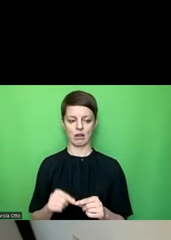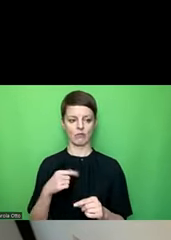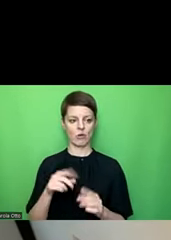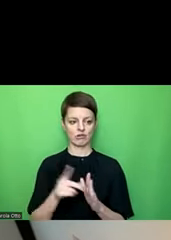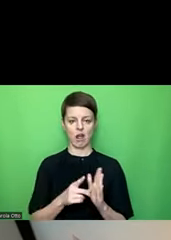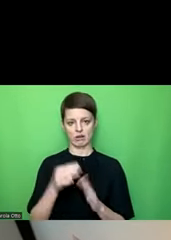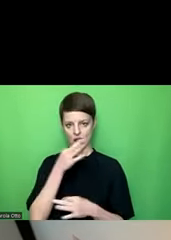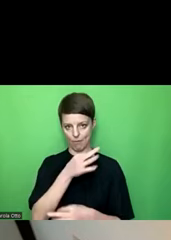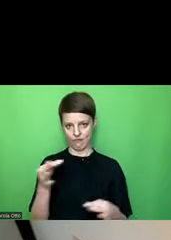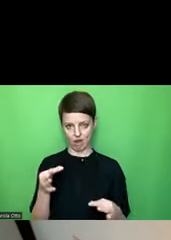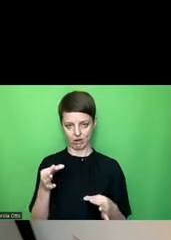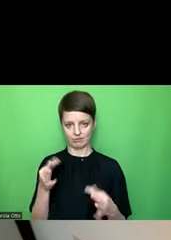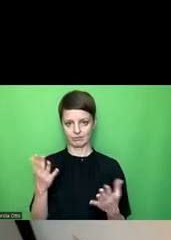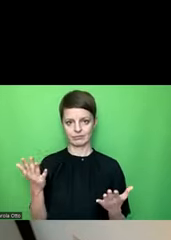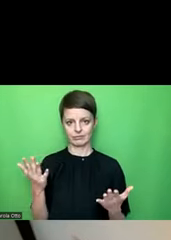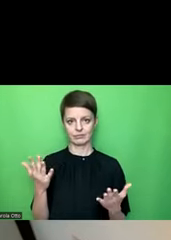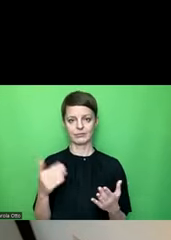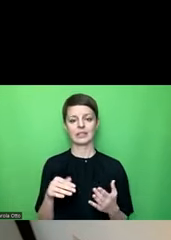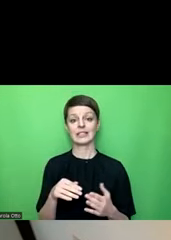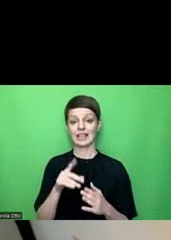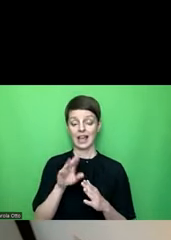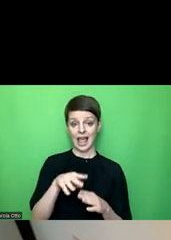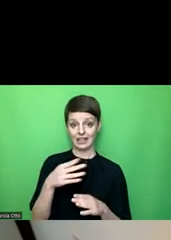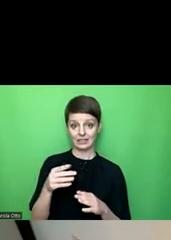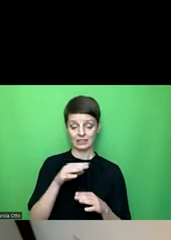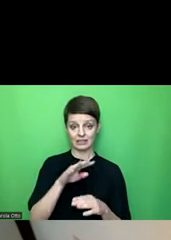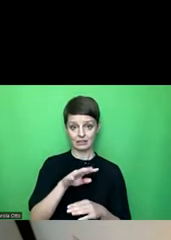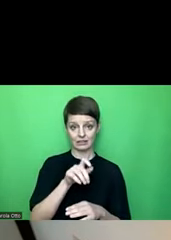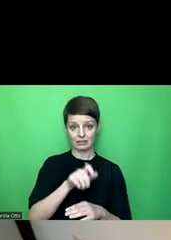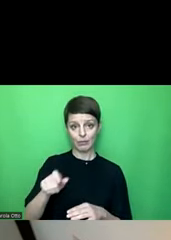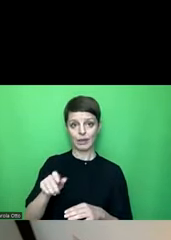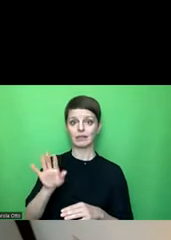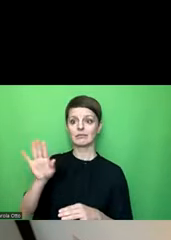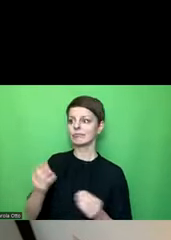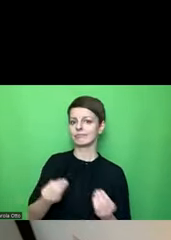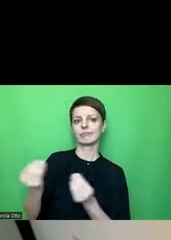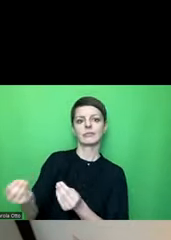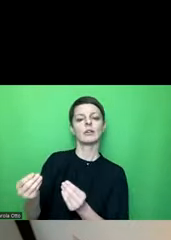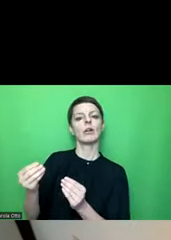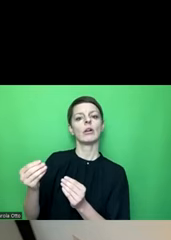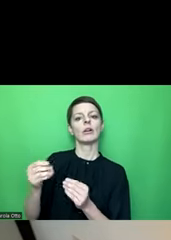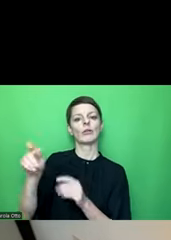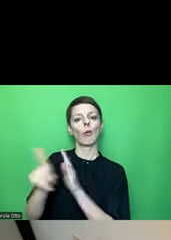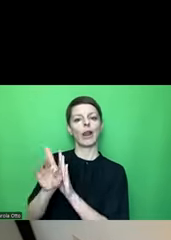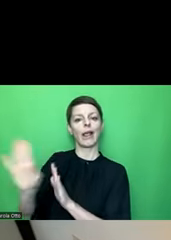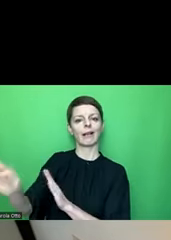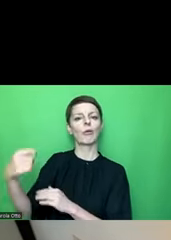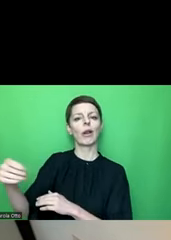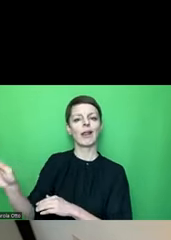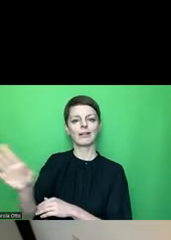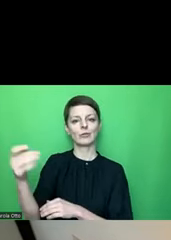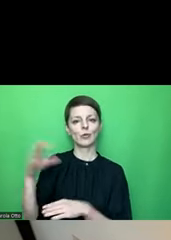Beispiel fragen Sie, nehmen Sie diese Excel-Tabelle und tragen Sie Ihren Urlaubswunsch ein oder Ihre